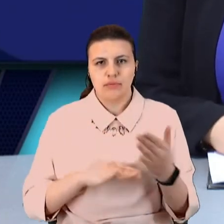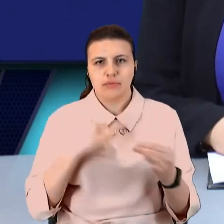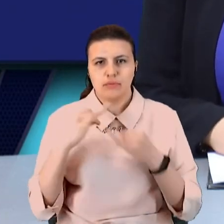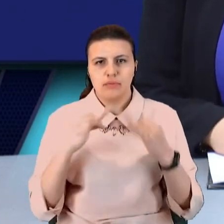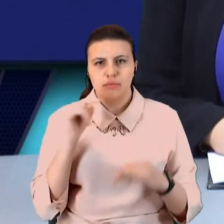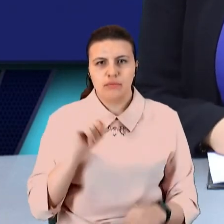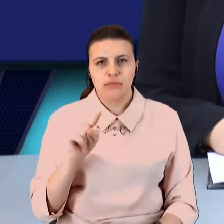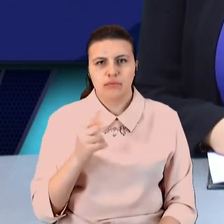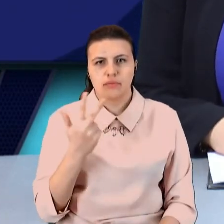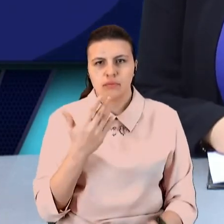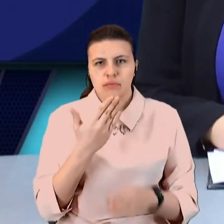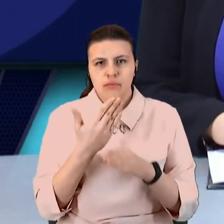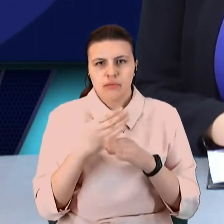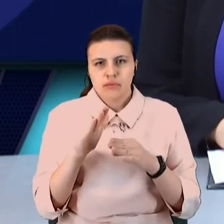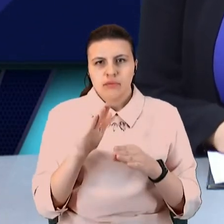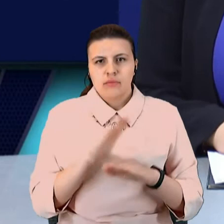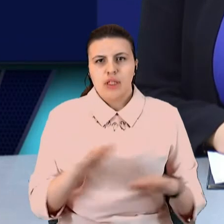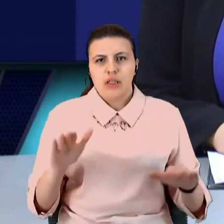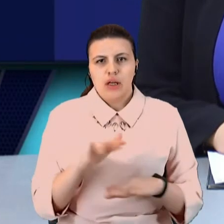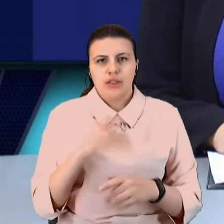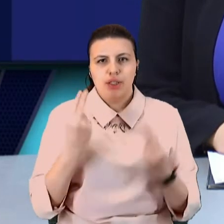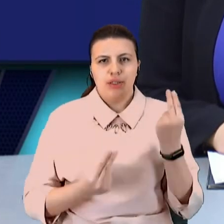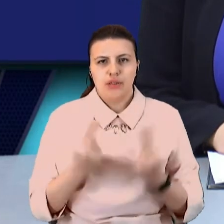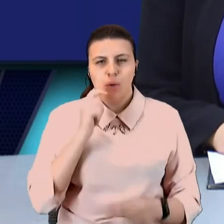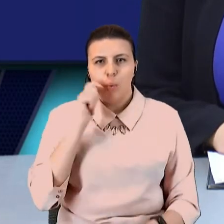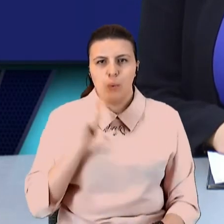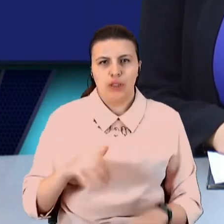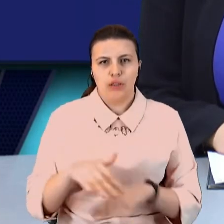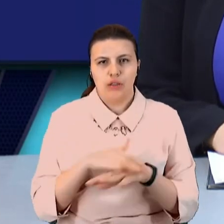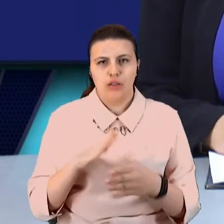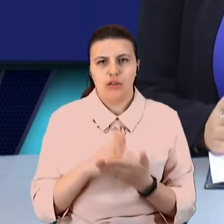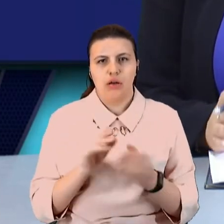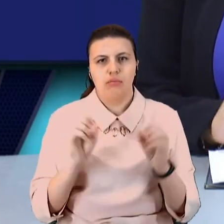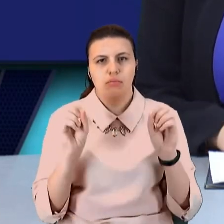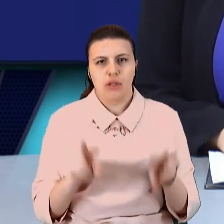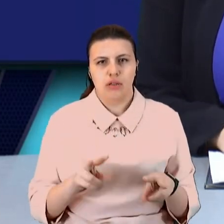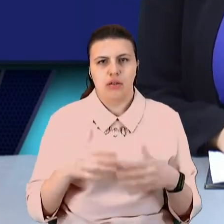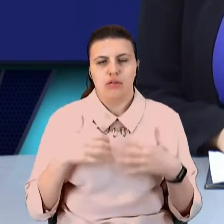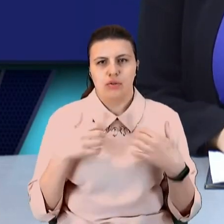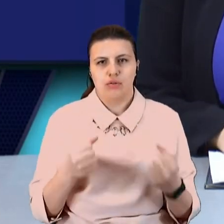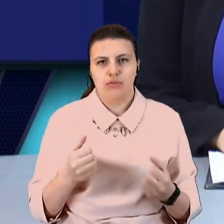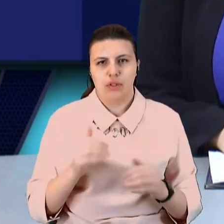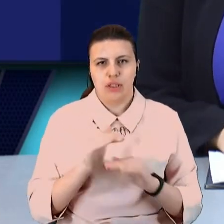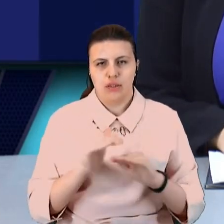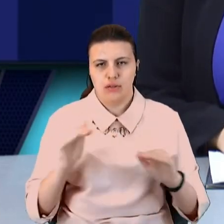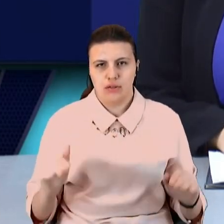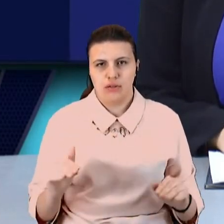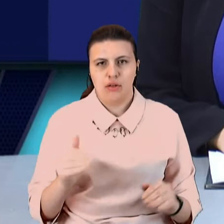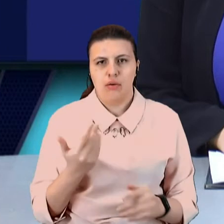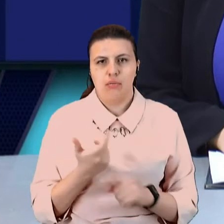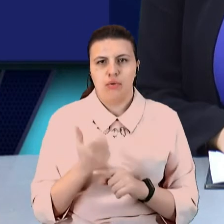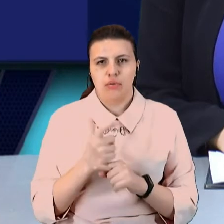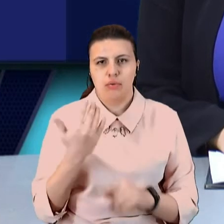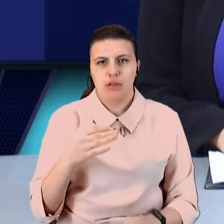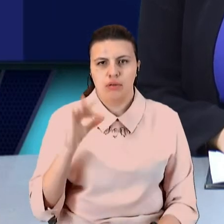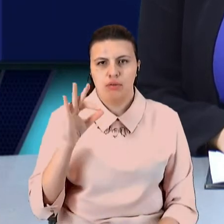дитячих іграшок на українському ринку є небезпечними для здоров'я дитини. А понад 50% мають сумнівне